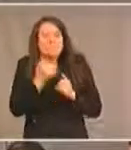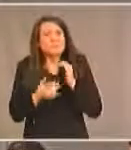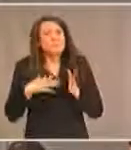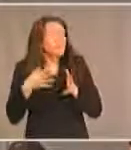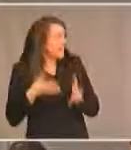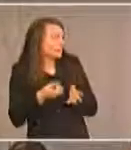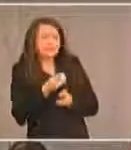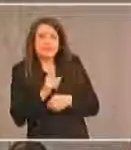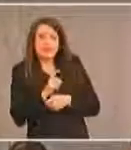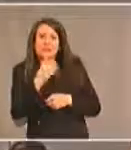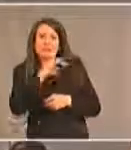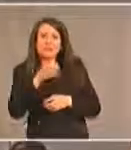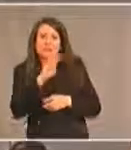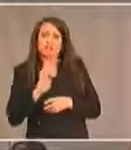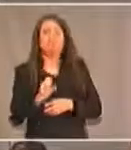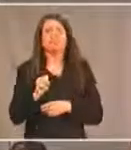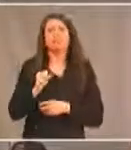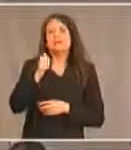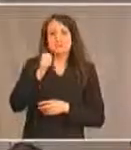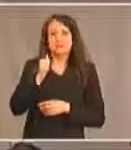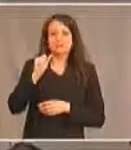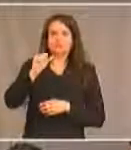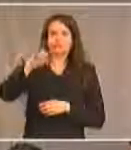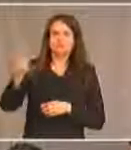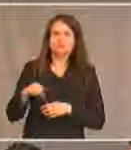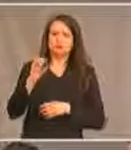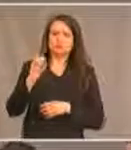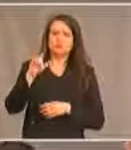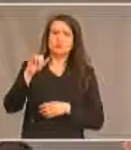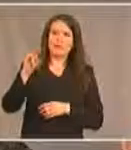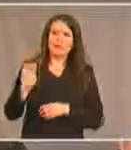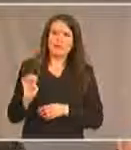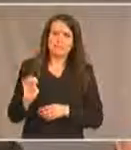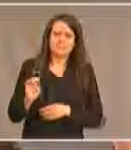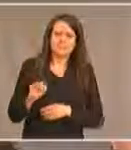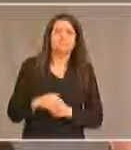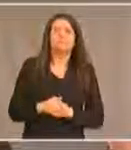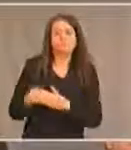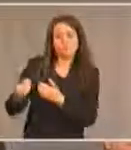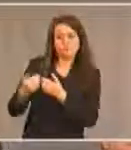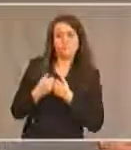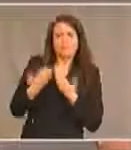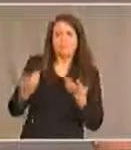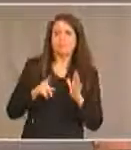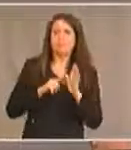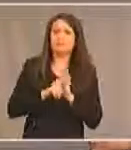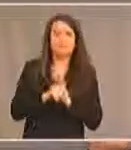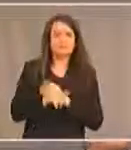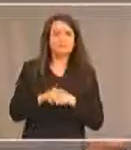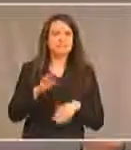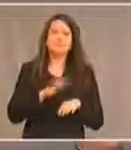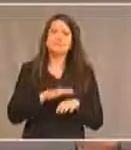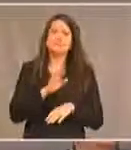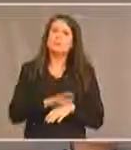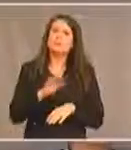Jolene demande quelles sont les statistiques des enfants autochtones autistes en Ontario